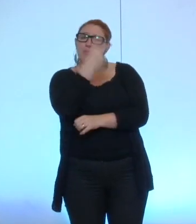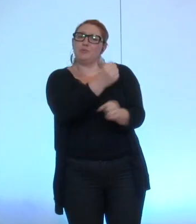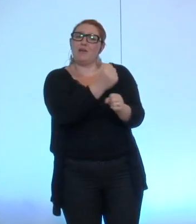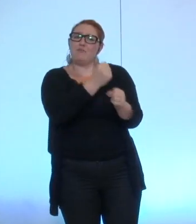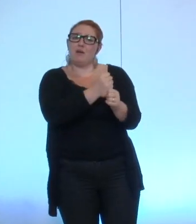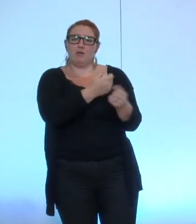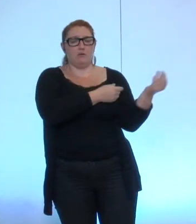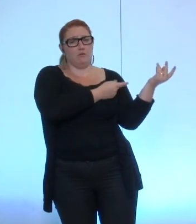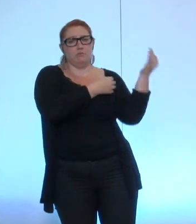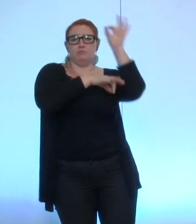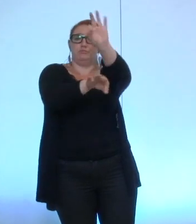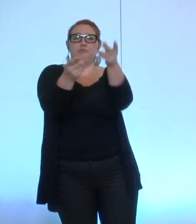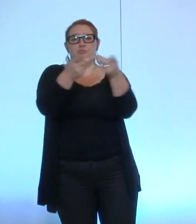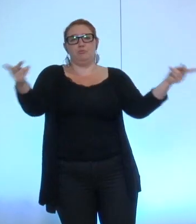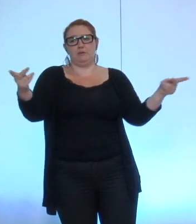qui est rendue publique